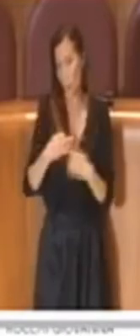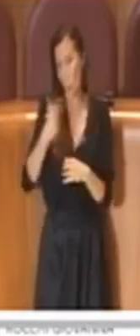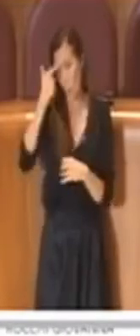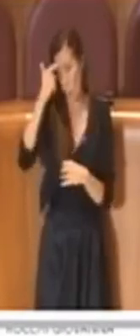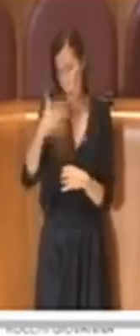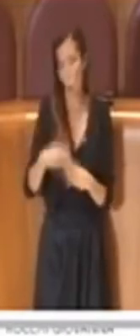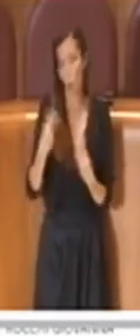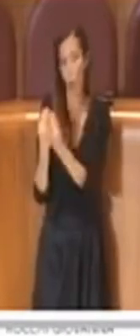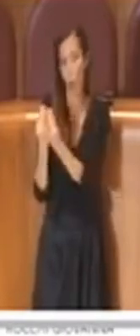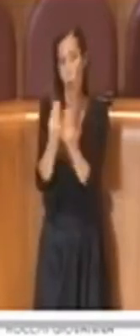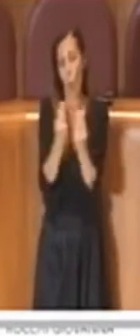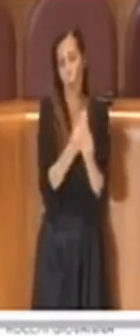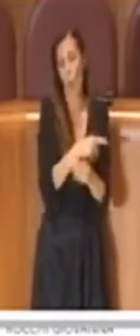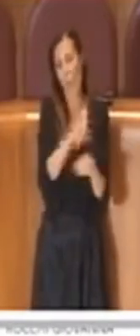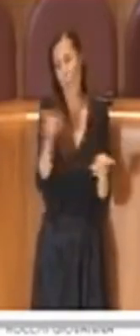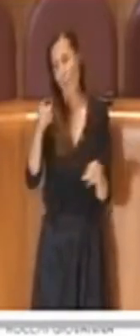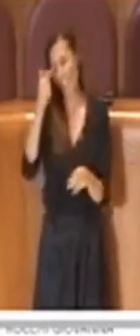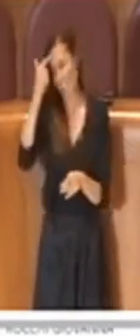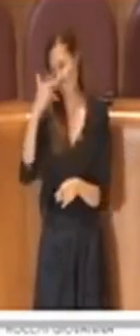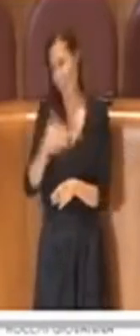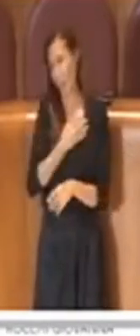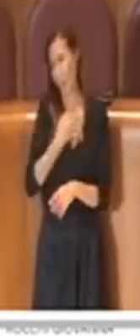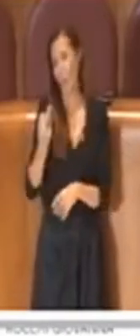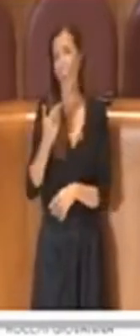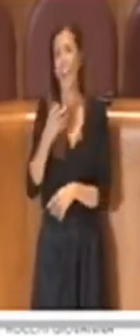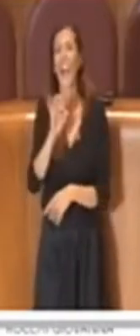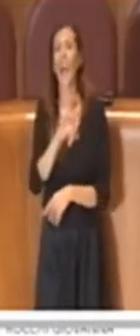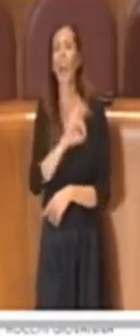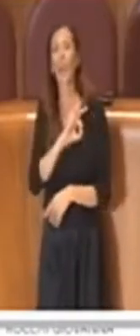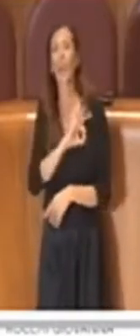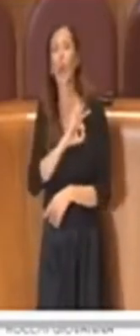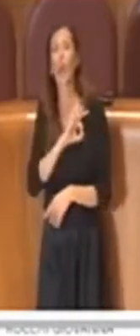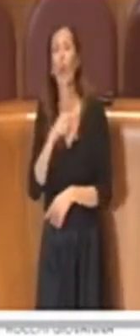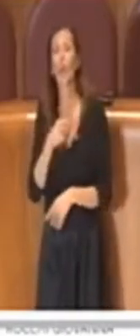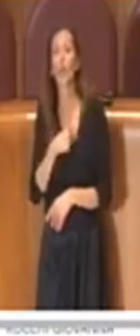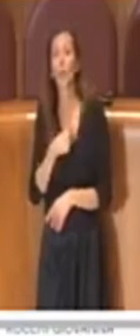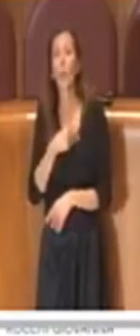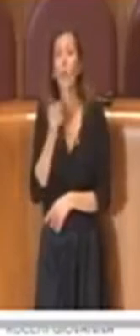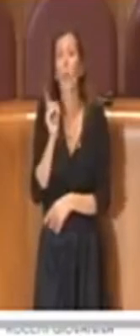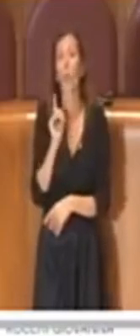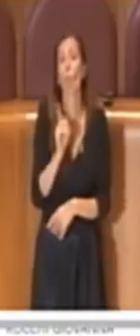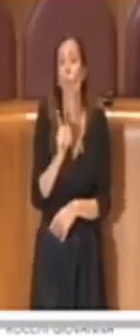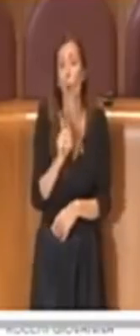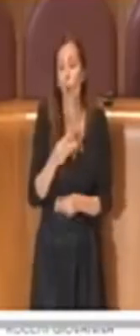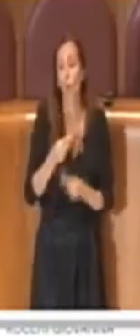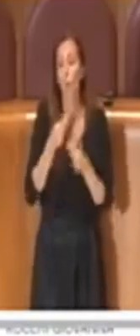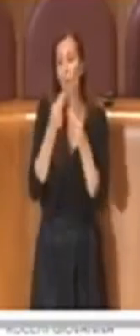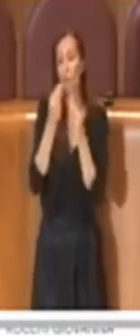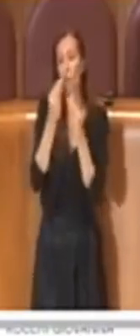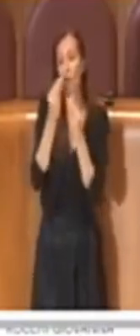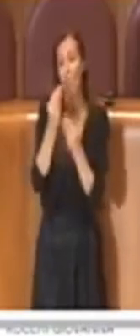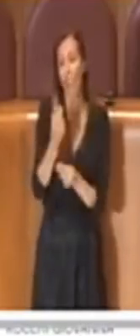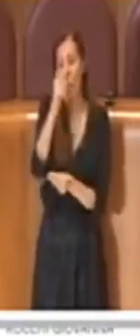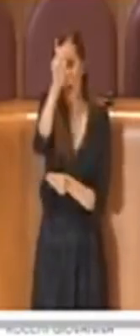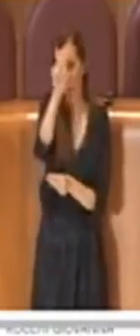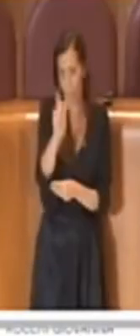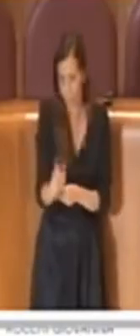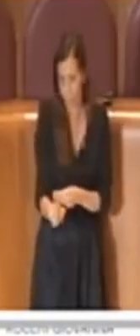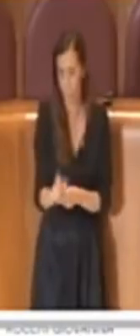i colleghi lo sanno sicuramente meglio di me, che è un riconoscimento appunto concesso a un comune o uno Stato ad un individuo